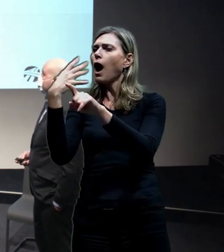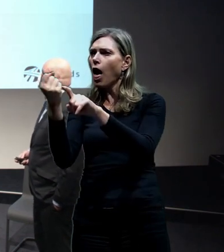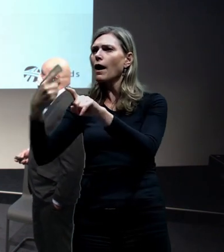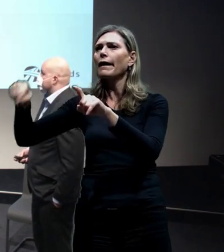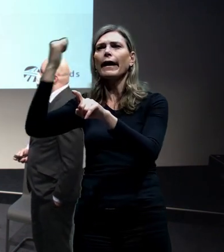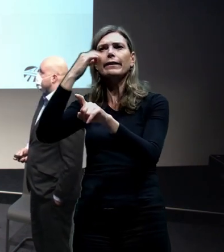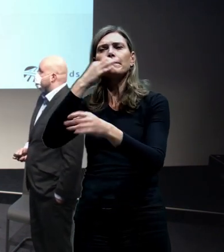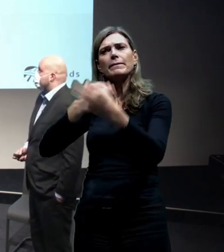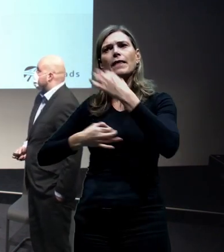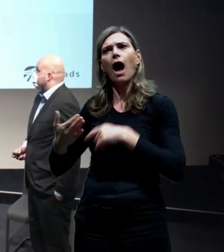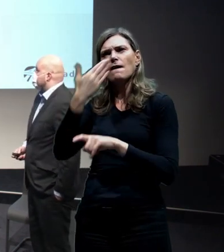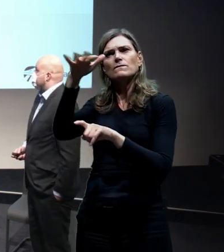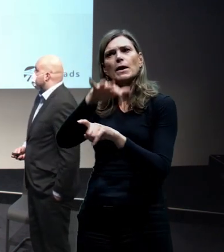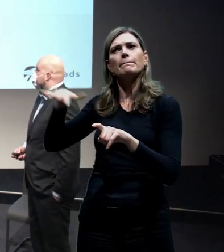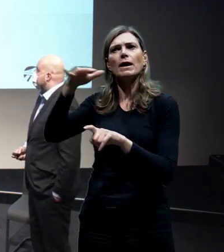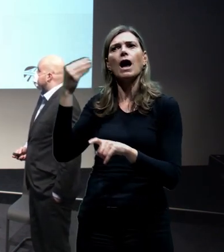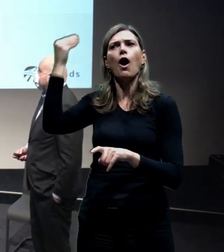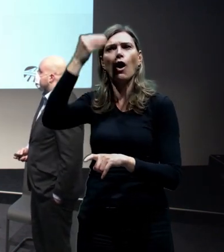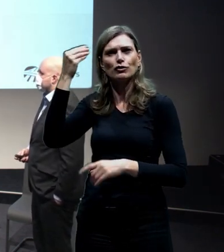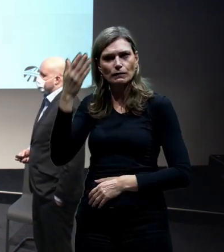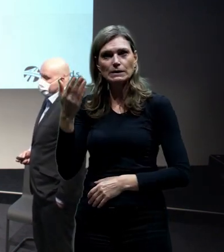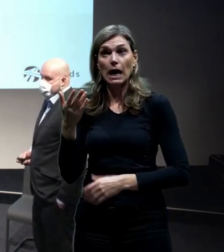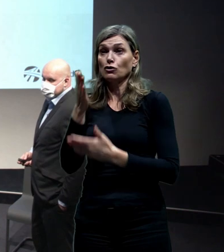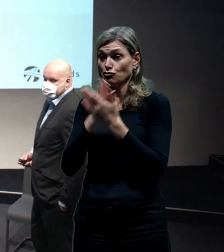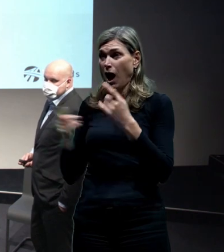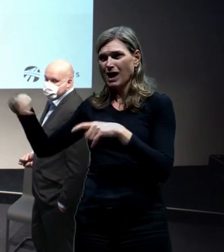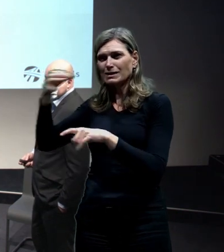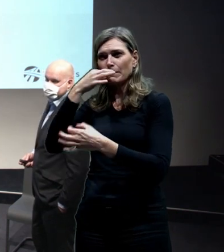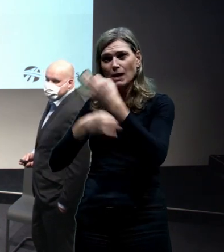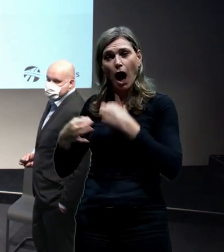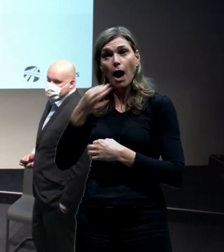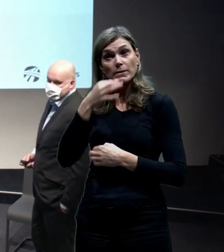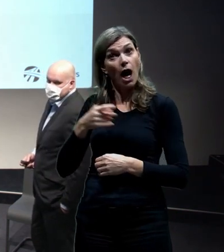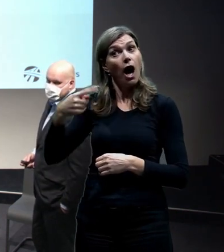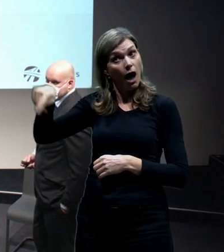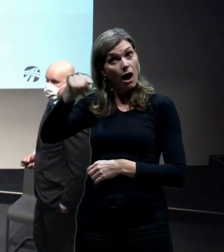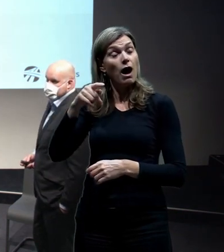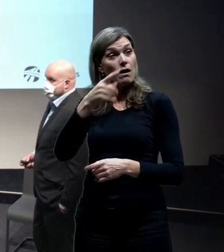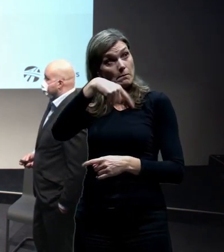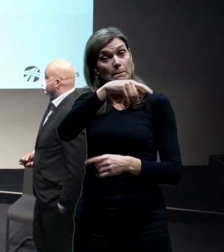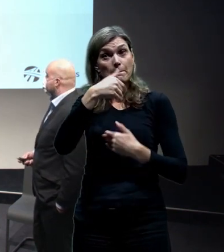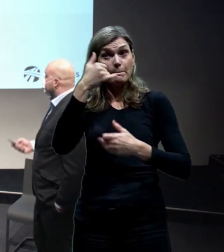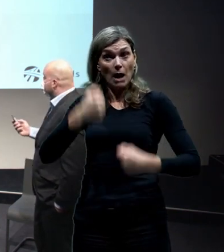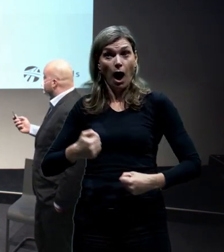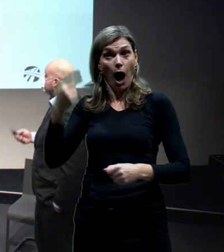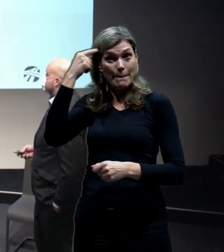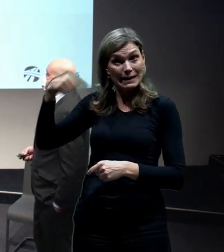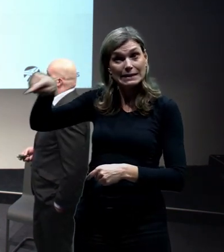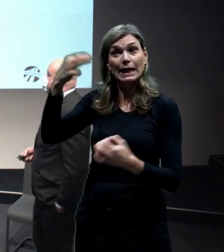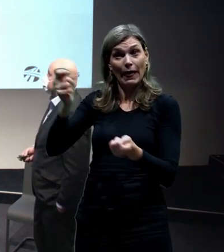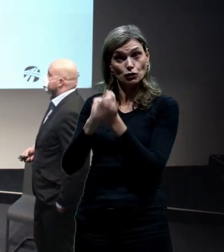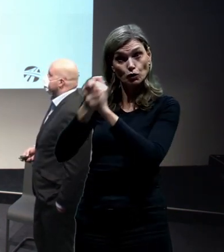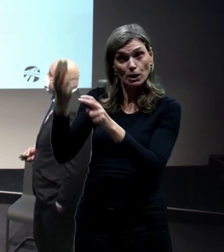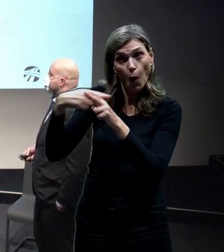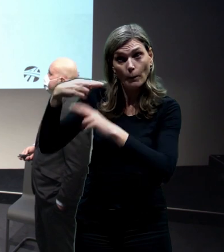Holešovičky. Část z nich se týkala zejména toho, jestli si vůbec Holešovičky řeší. Tím touhletou studií